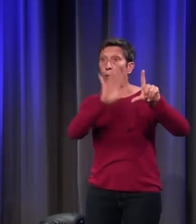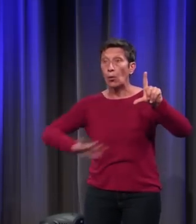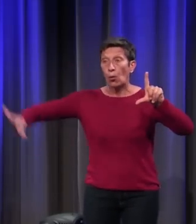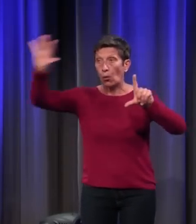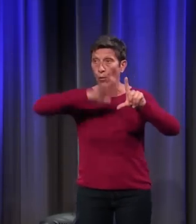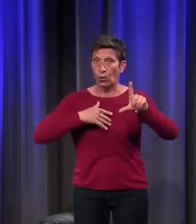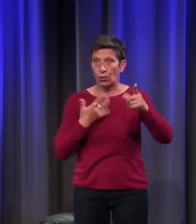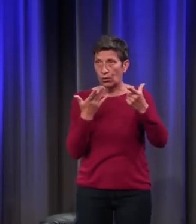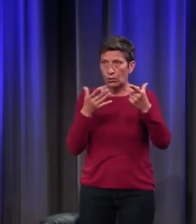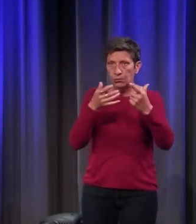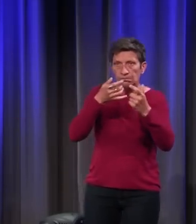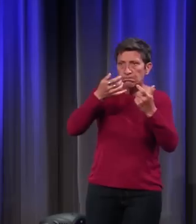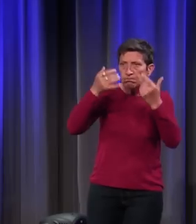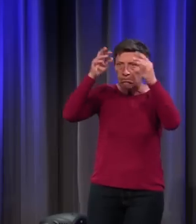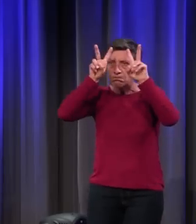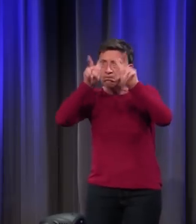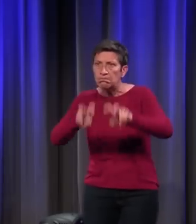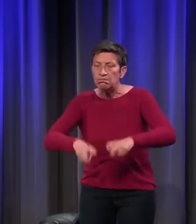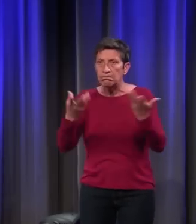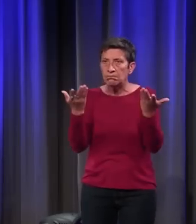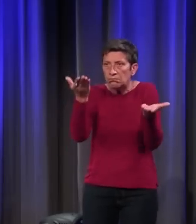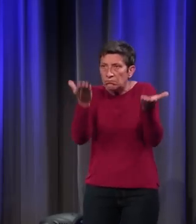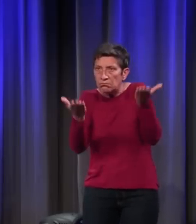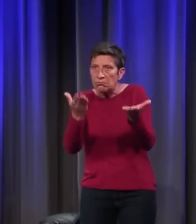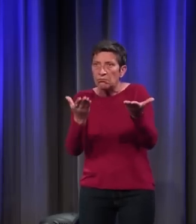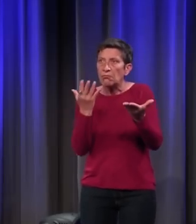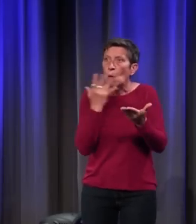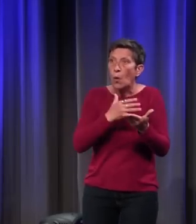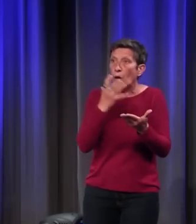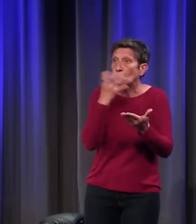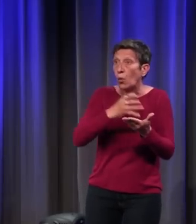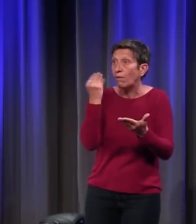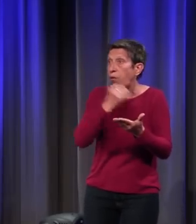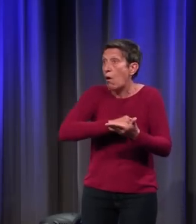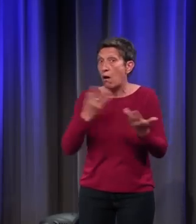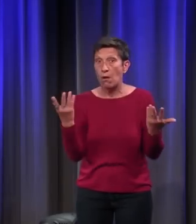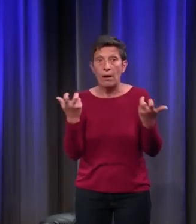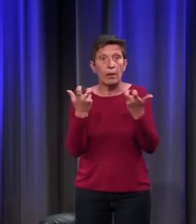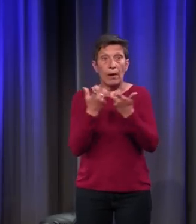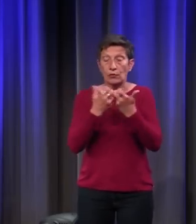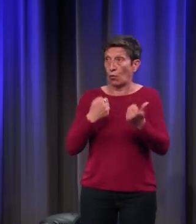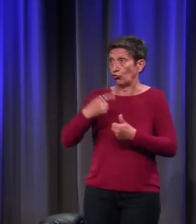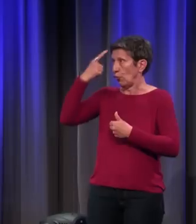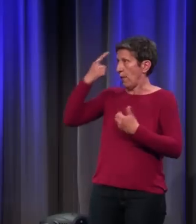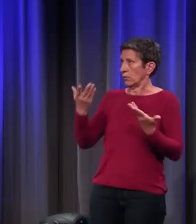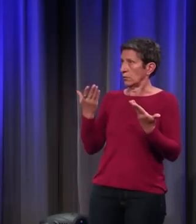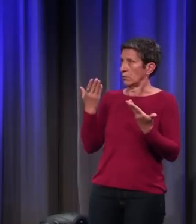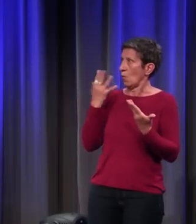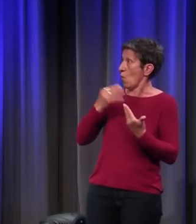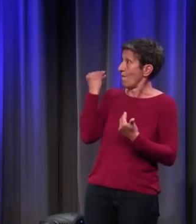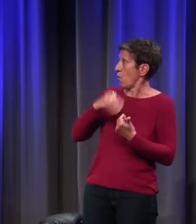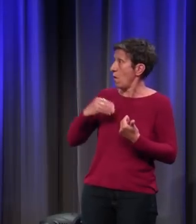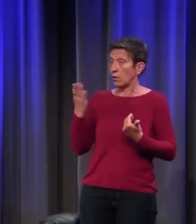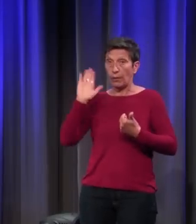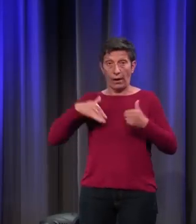proportion des couleurs chaudes et des couleurs froides. Si je pense que le bleu est froid, comme dans nos salles de bain, je me trompe